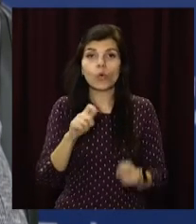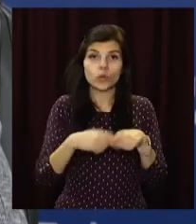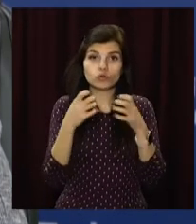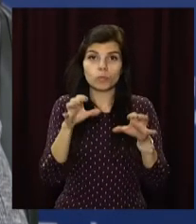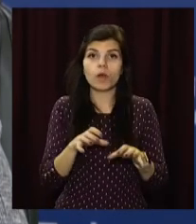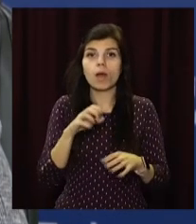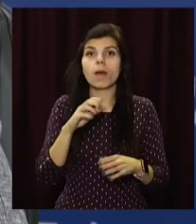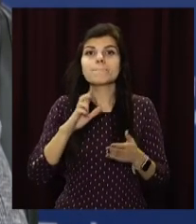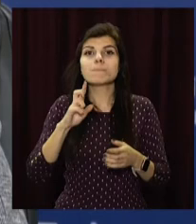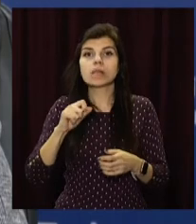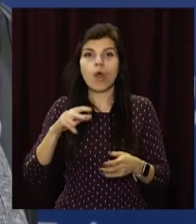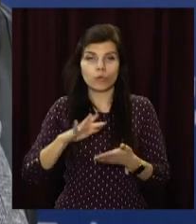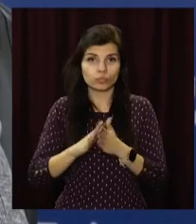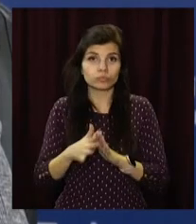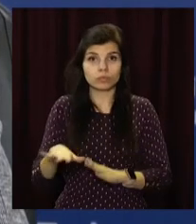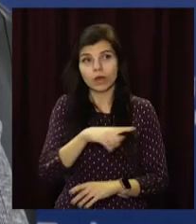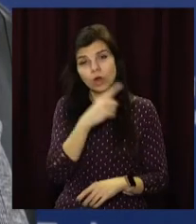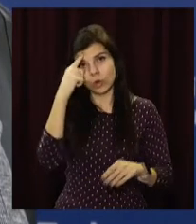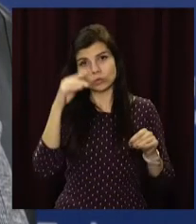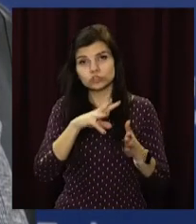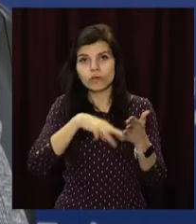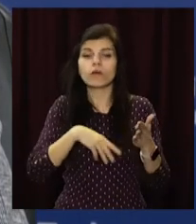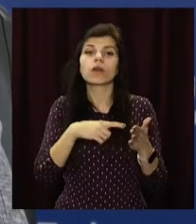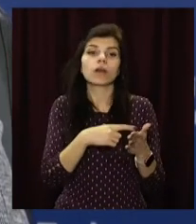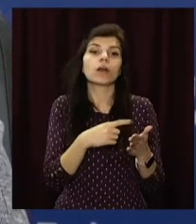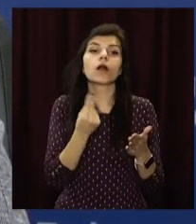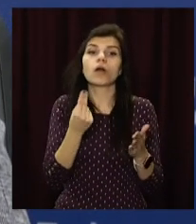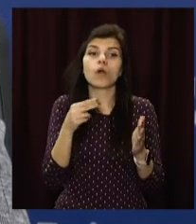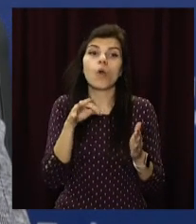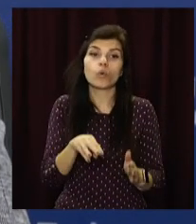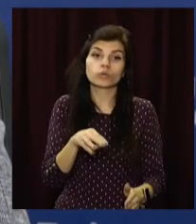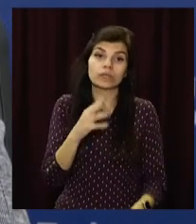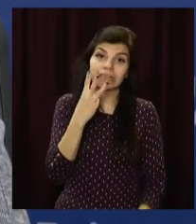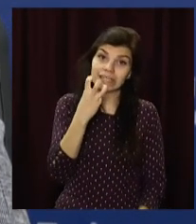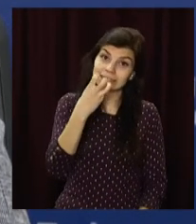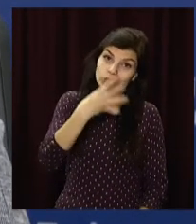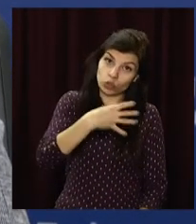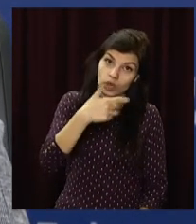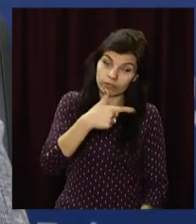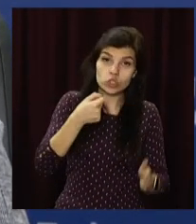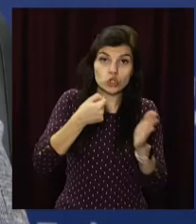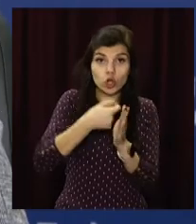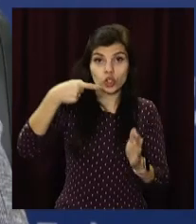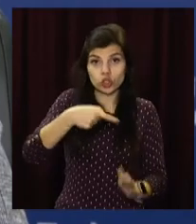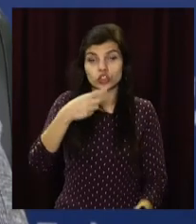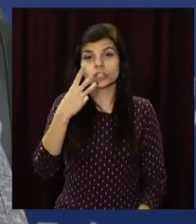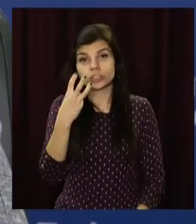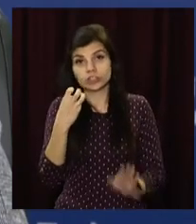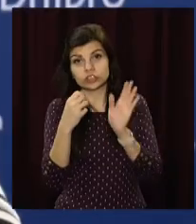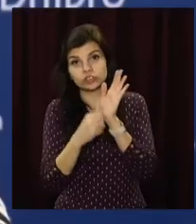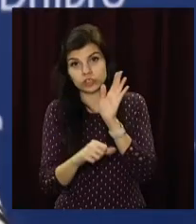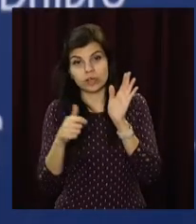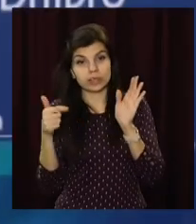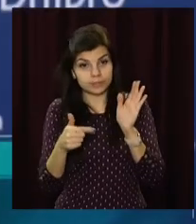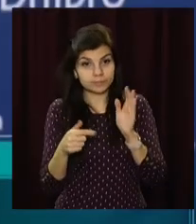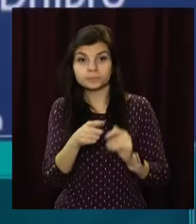правил благоустрій, составляють наші інспектора. Там штрафи составляють от 340 гривень до 1360 гривень.